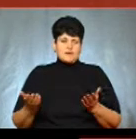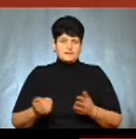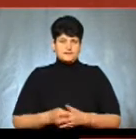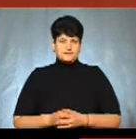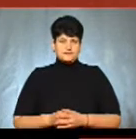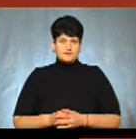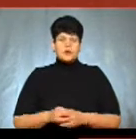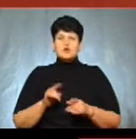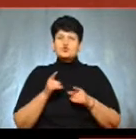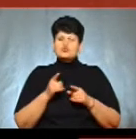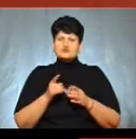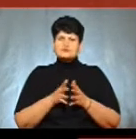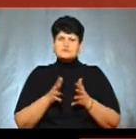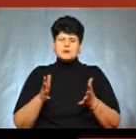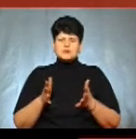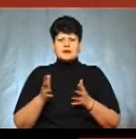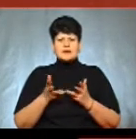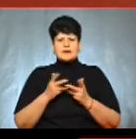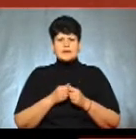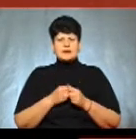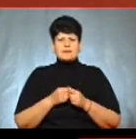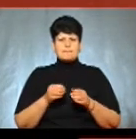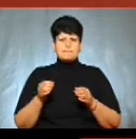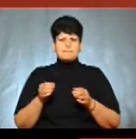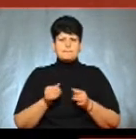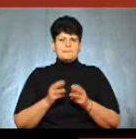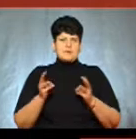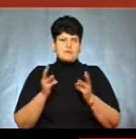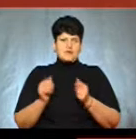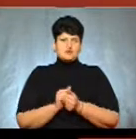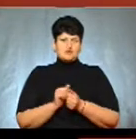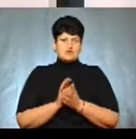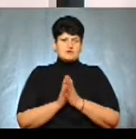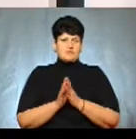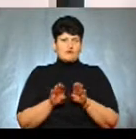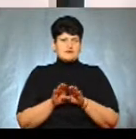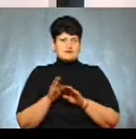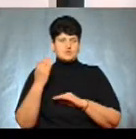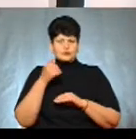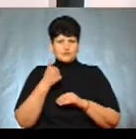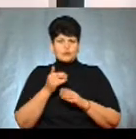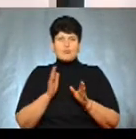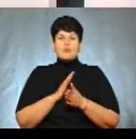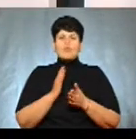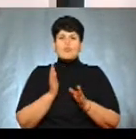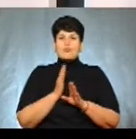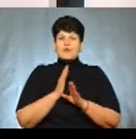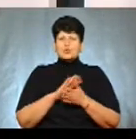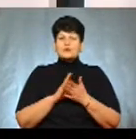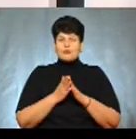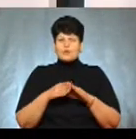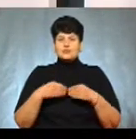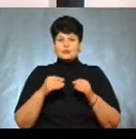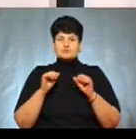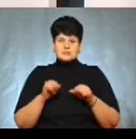вашу думку, чому збільшилась кількість підпалів сухої трави, порівняно з минулим роком? Погодні умови дають можливість людям це